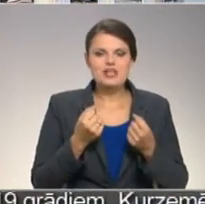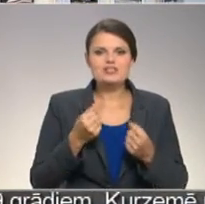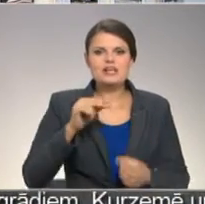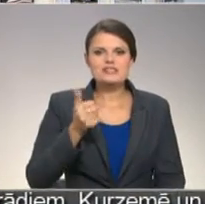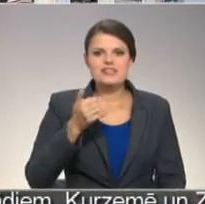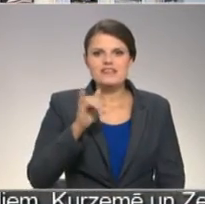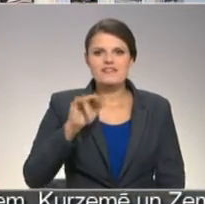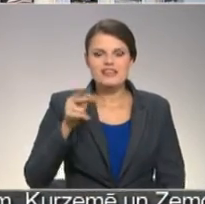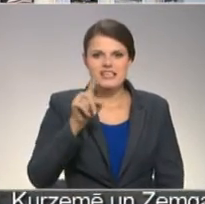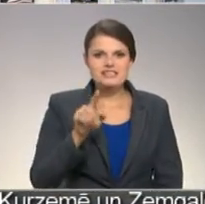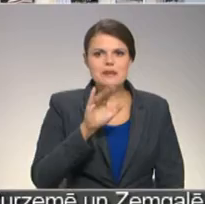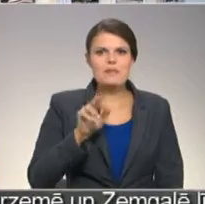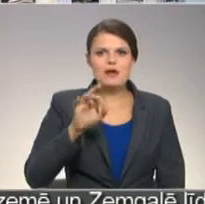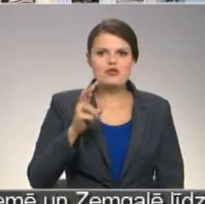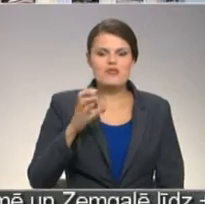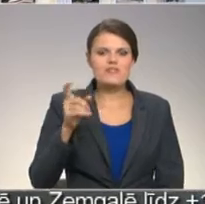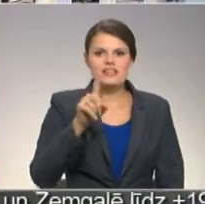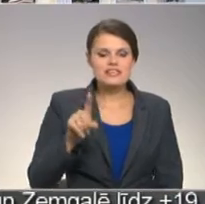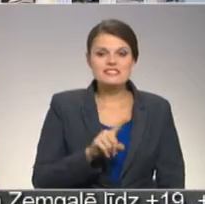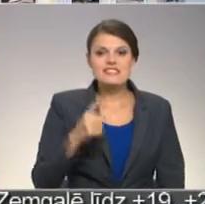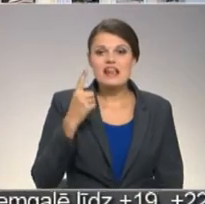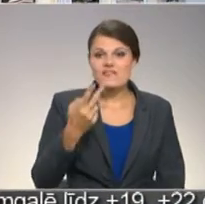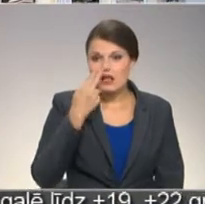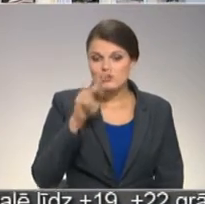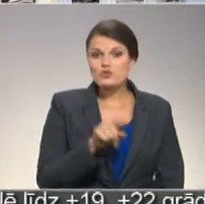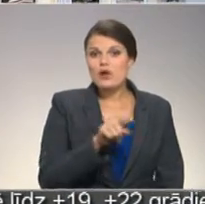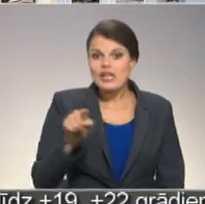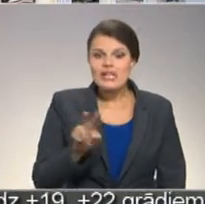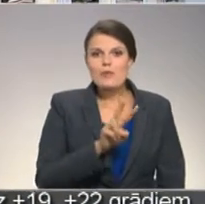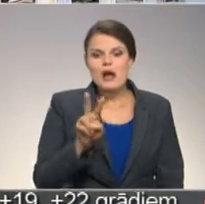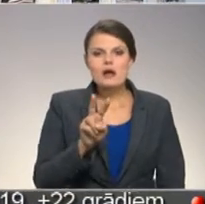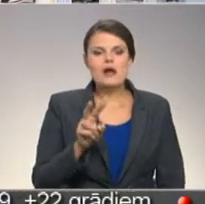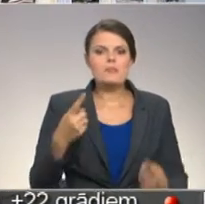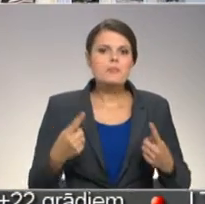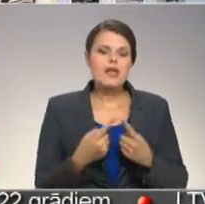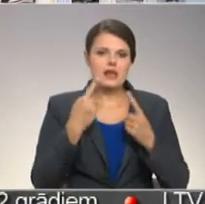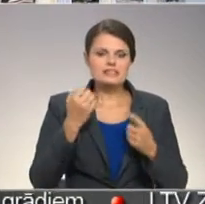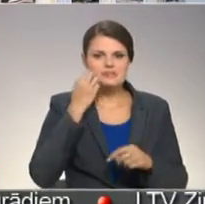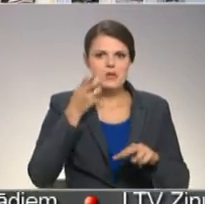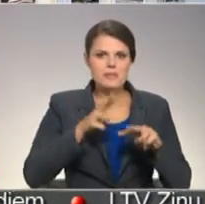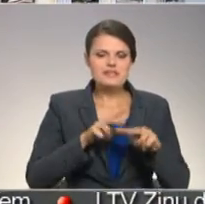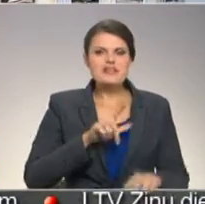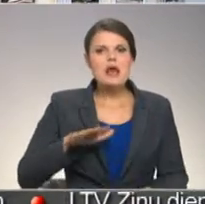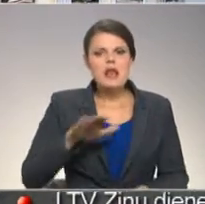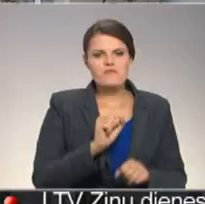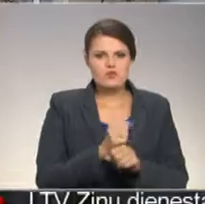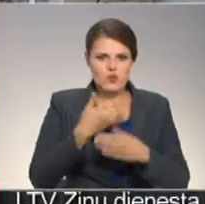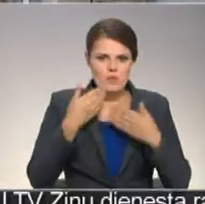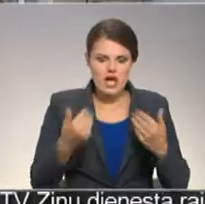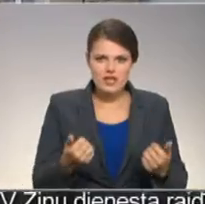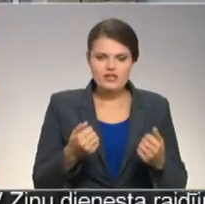Zikfrīds Meirovic laikam ir viens no tiem, kuram pienācīgas piemiņas vietas Latvijā tomēr nav.